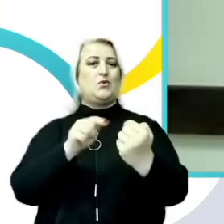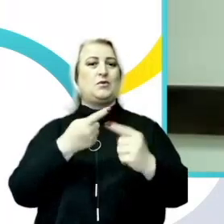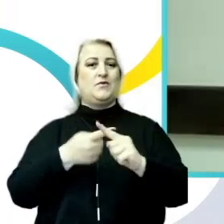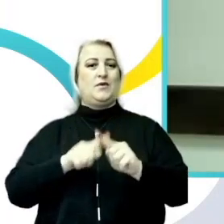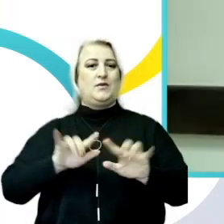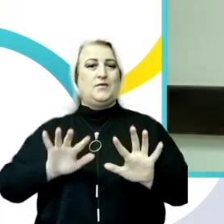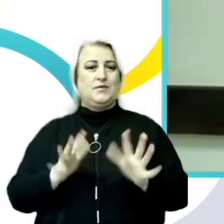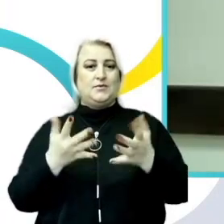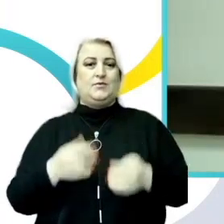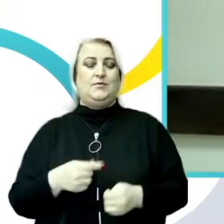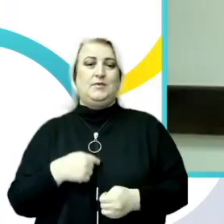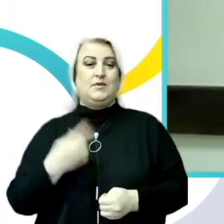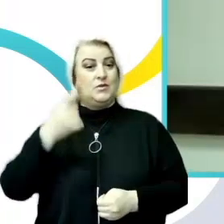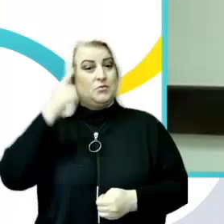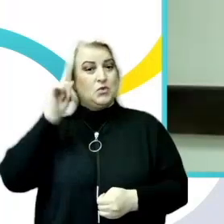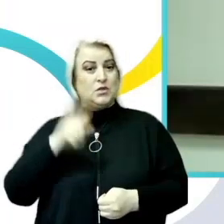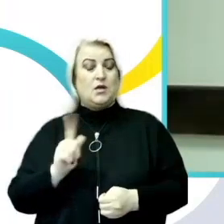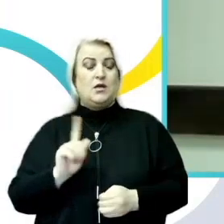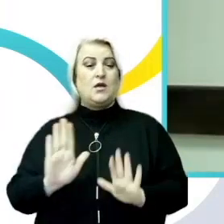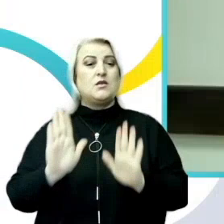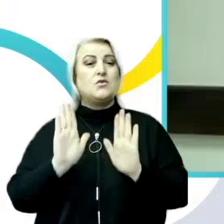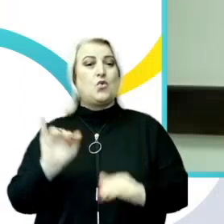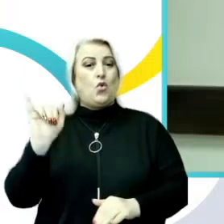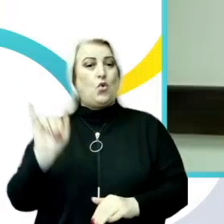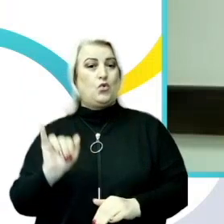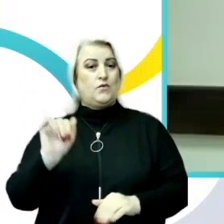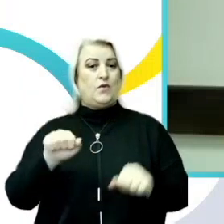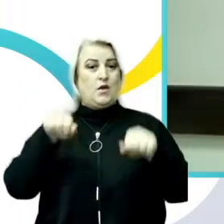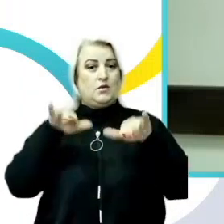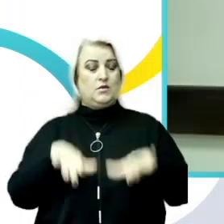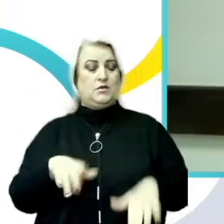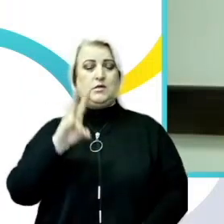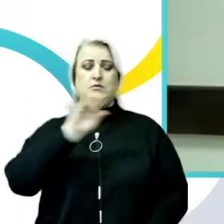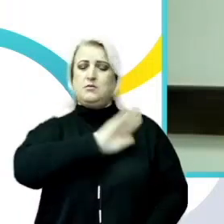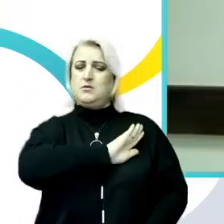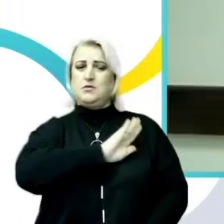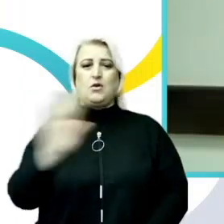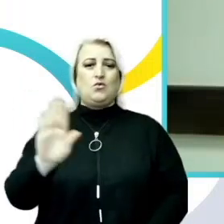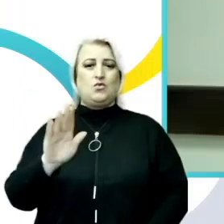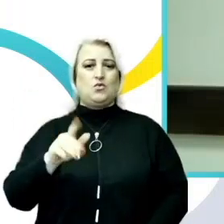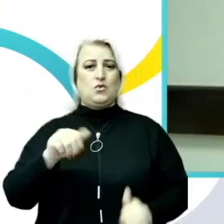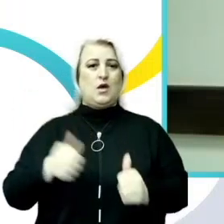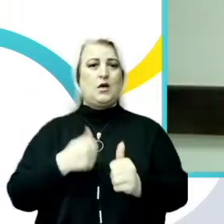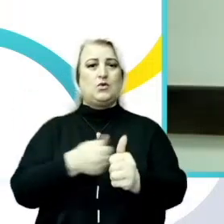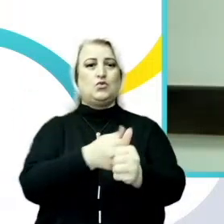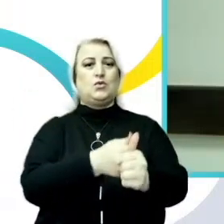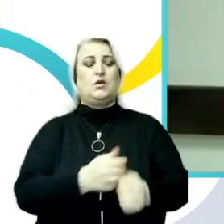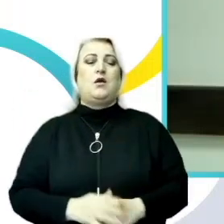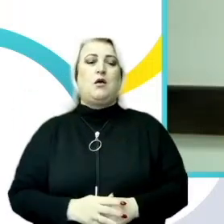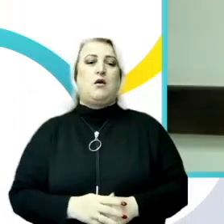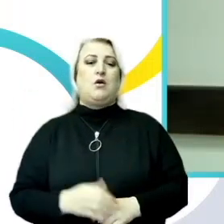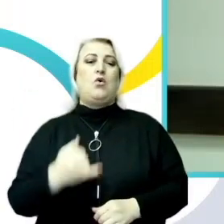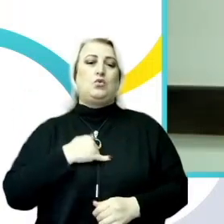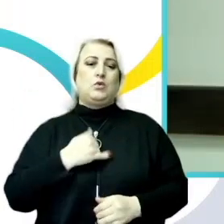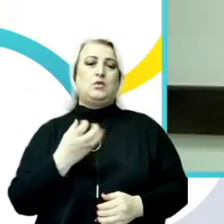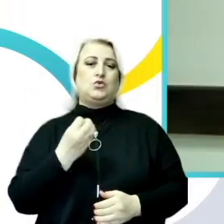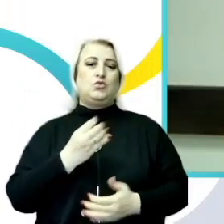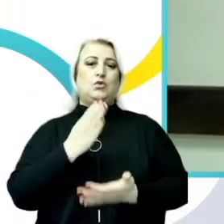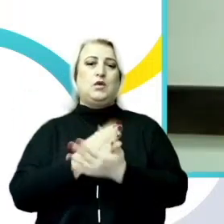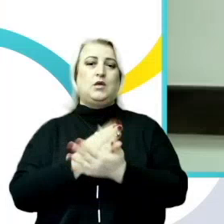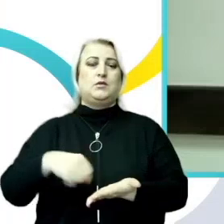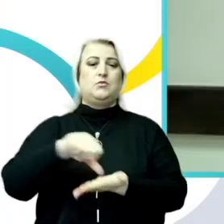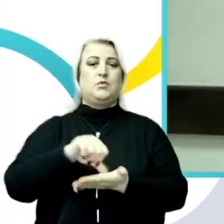Să știți că nu doar universitățile au decis să spună nu hărțuirii, avem și unii reprezentanți a